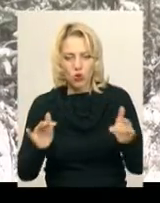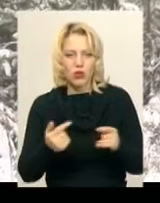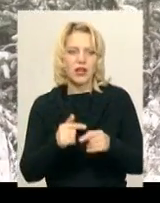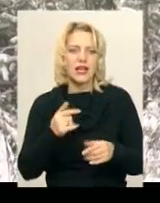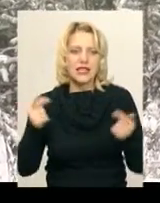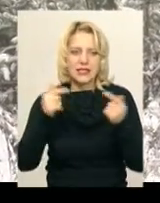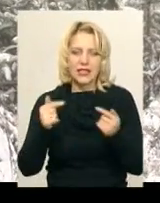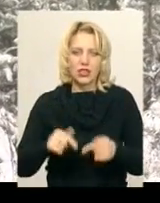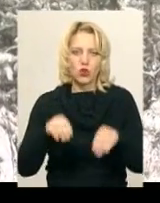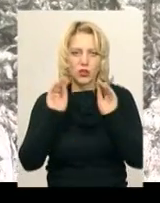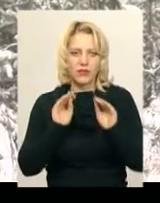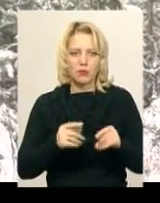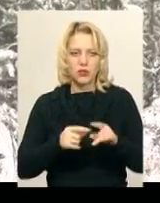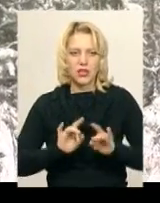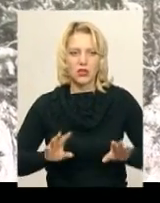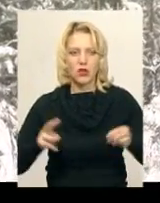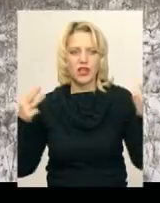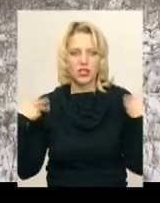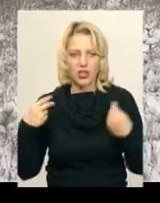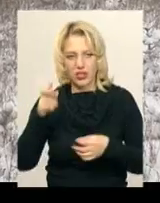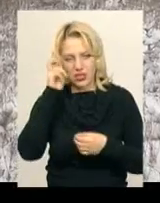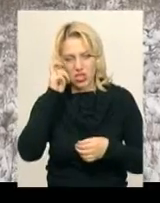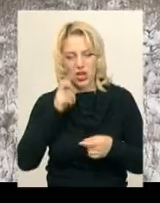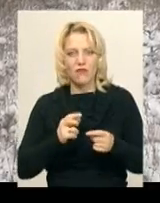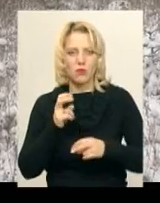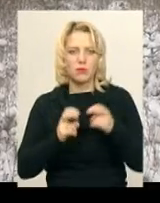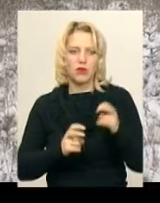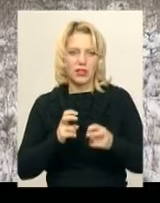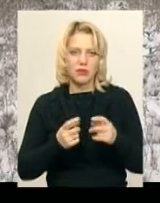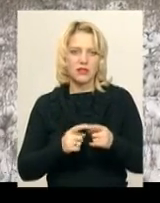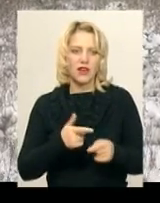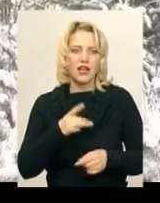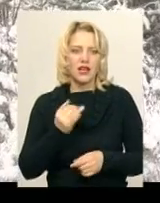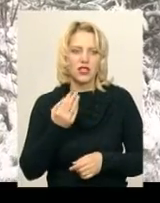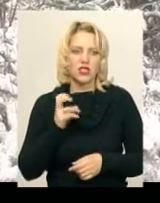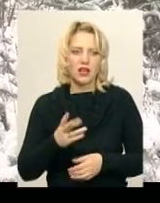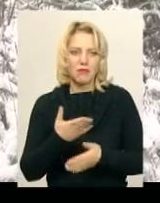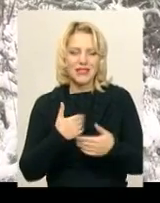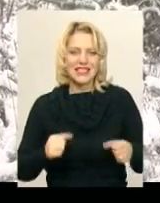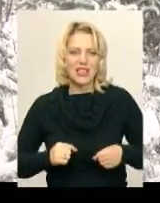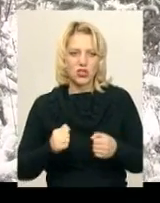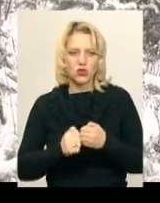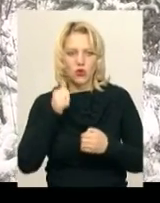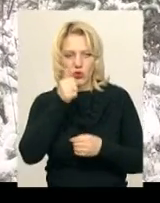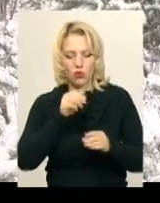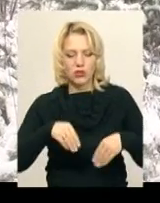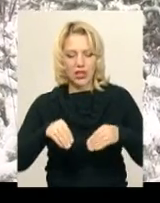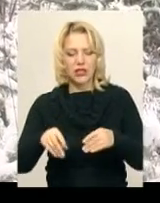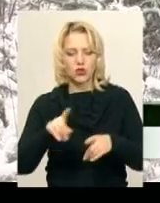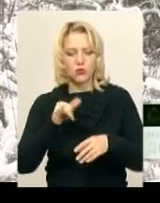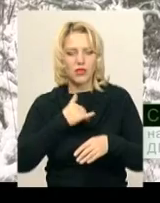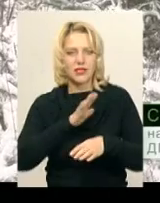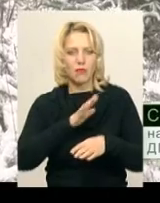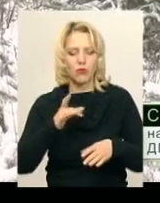лісового господарства державного підприємства «Хмельницьке лісомисливське господарство» Сергій Гришак. Ми стараємося щороку садити, щоб нас не було